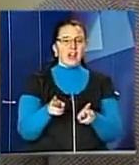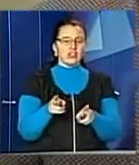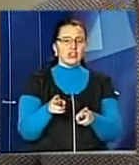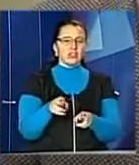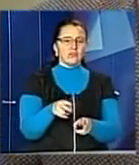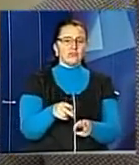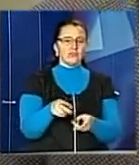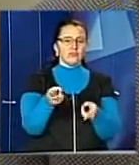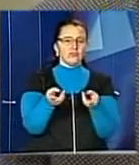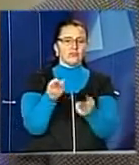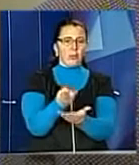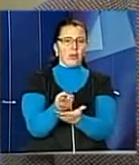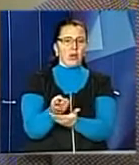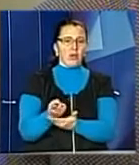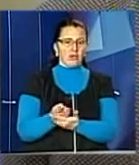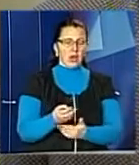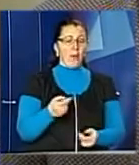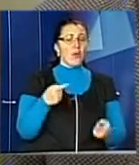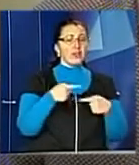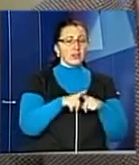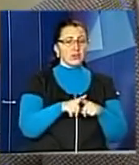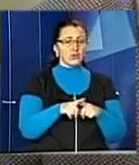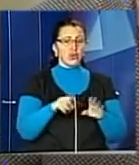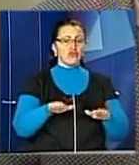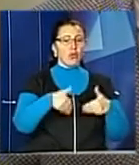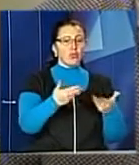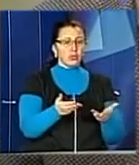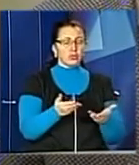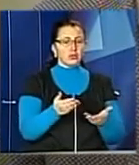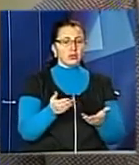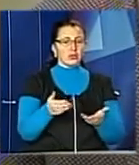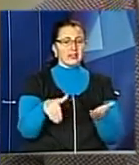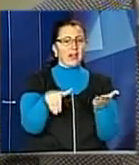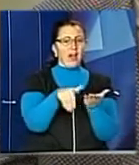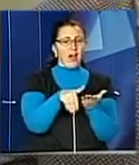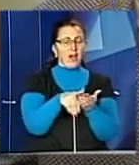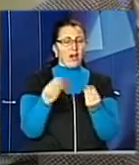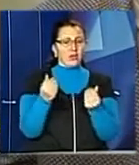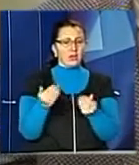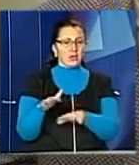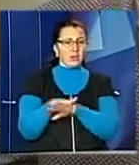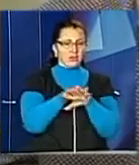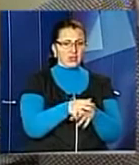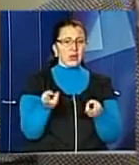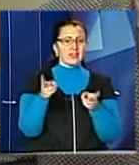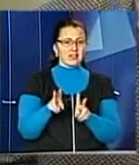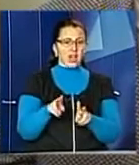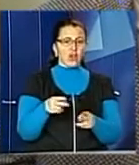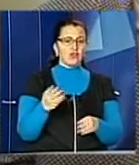сказати, що ця технологія, яка якраз пропонується цими інвесторами, залежок від спалювання